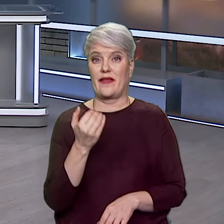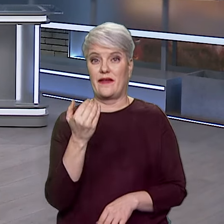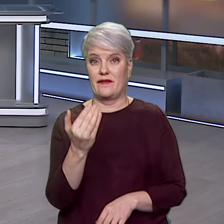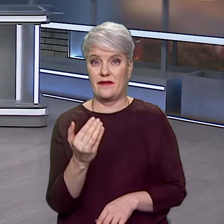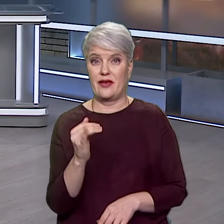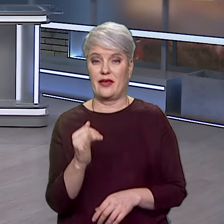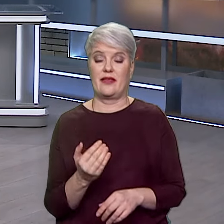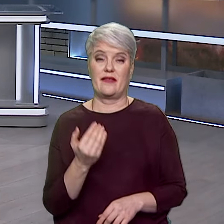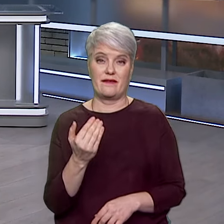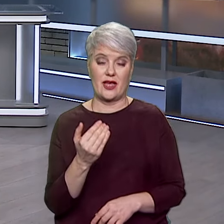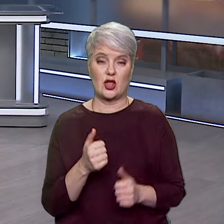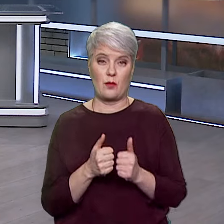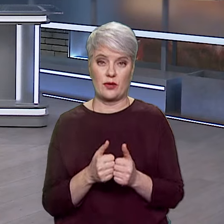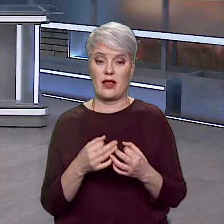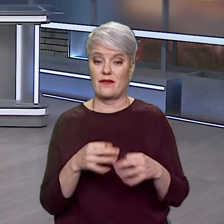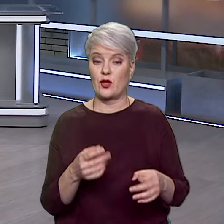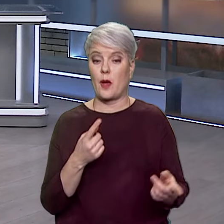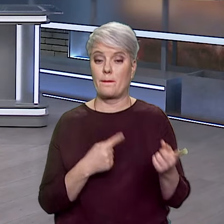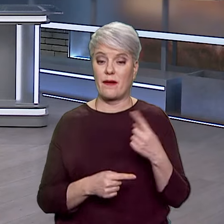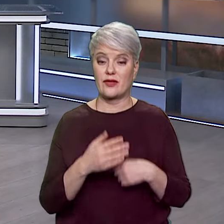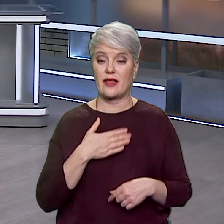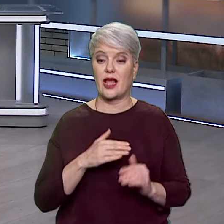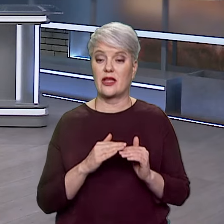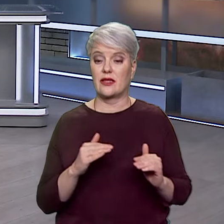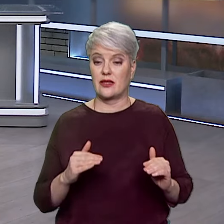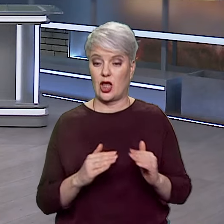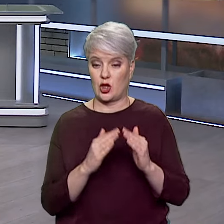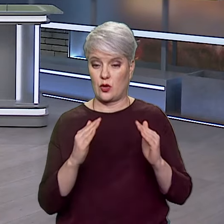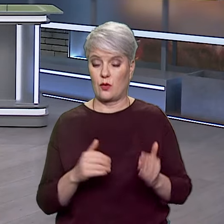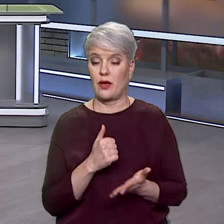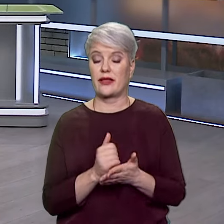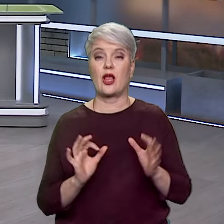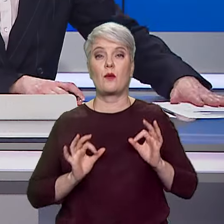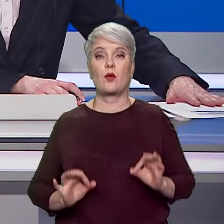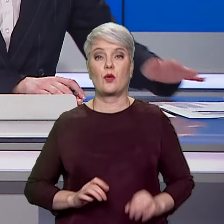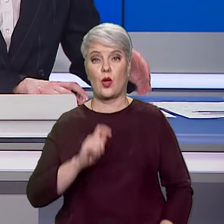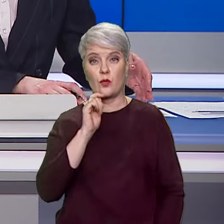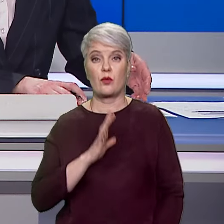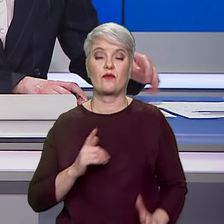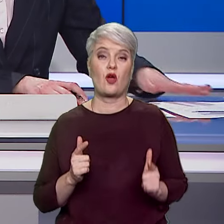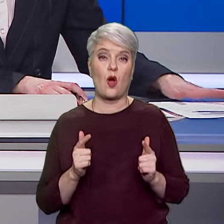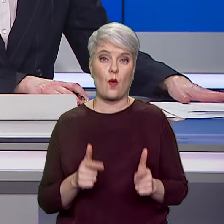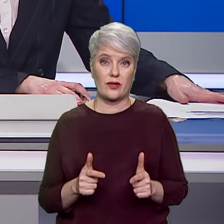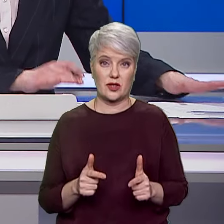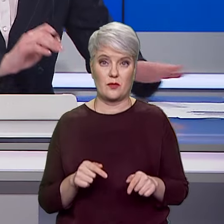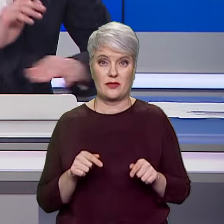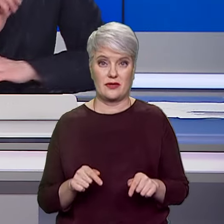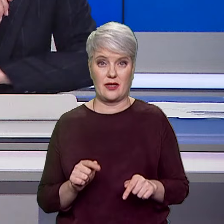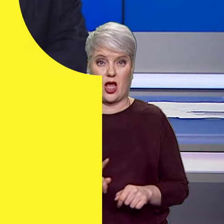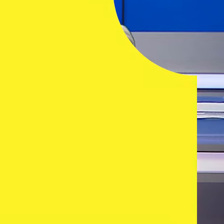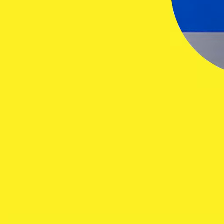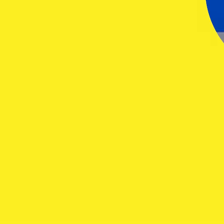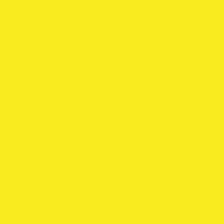повернути всіх наших дітей додому. Дякую вам. Андрій Костін, генеральний прокурор України був гостем цієї години, з ним говорили на